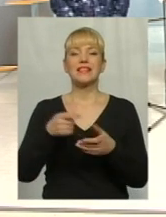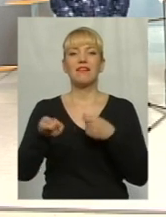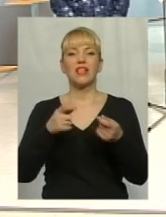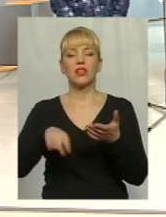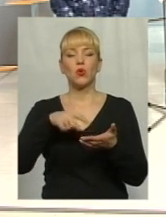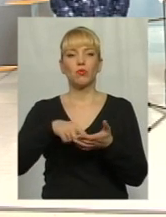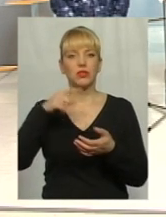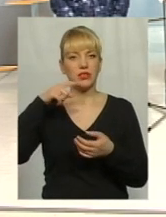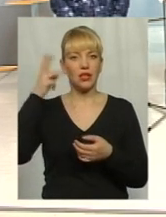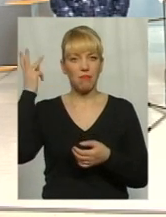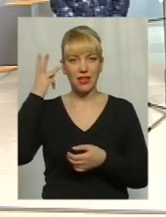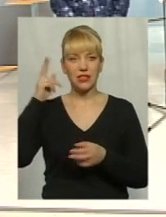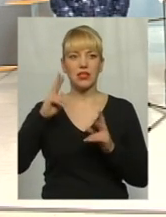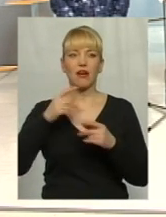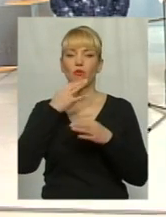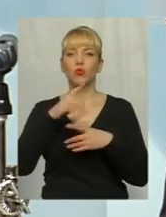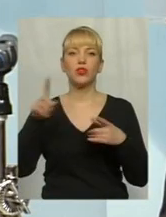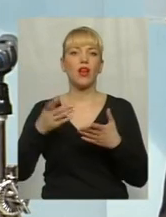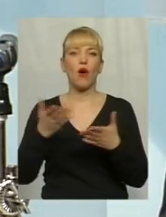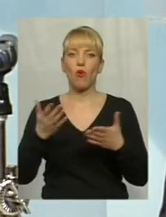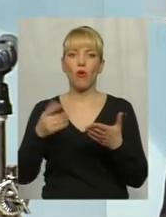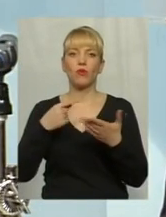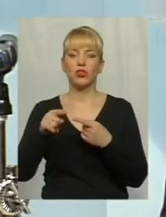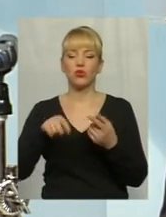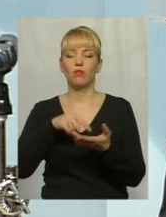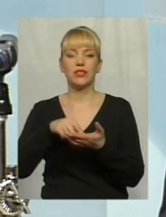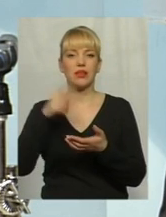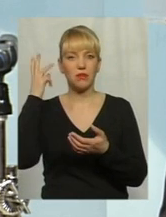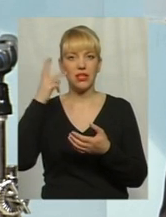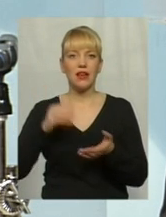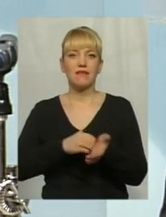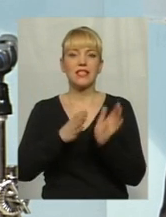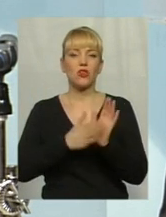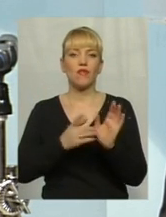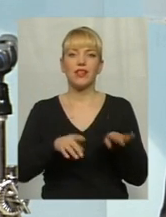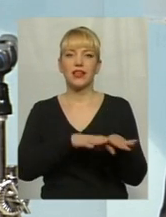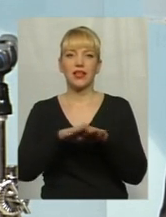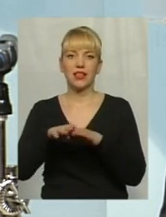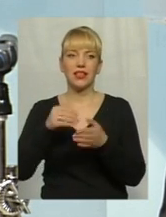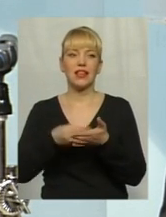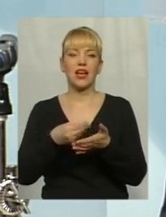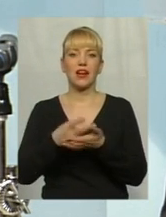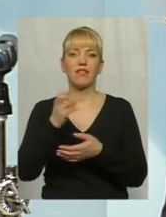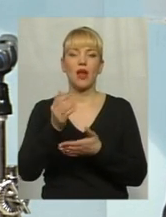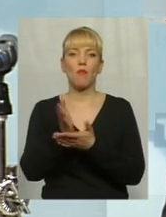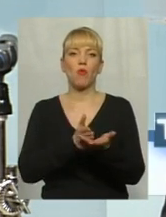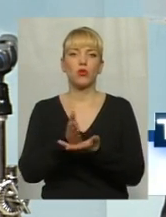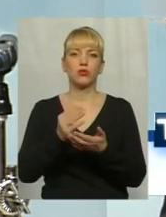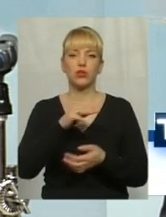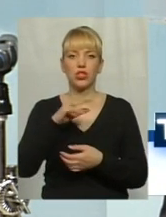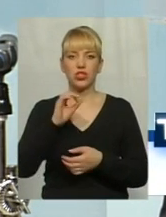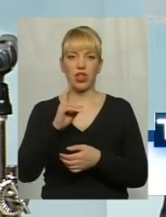Хмельницькому, так як і в будь-якому іншому місті України, встановлює єдиний тариф – на послуги ЖК. Тобто